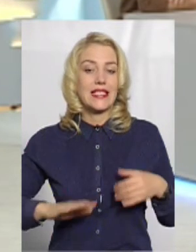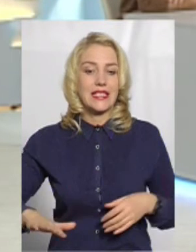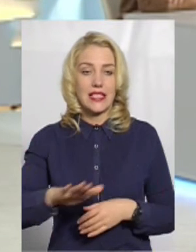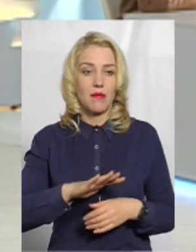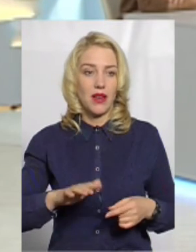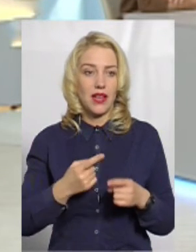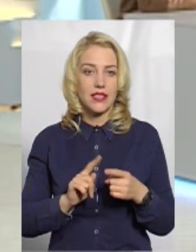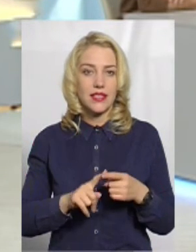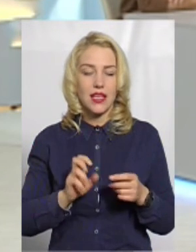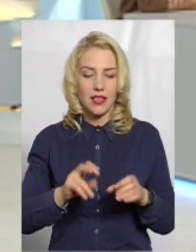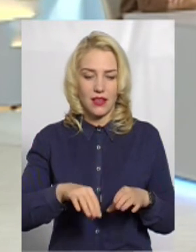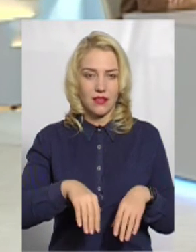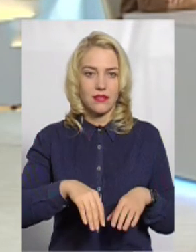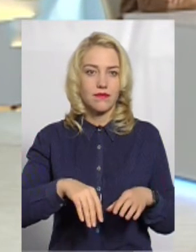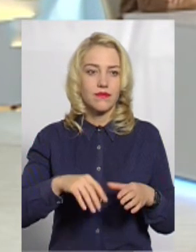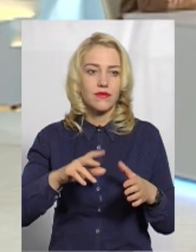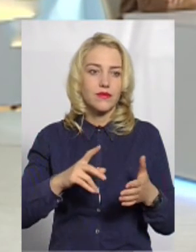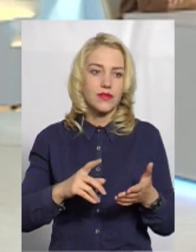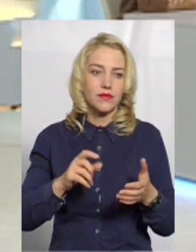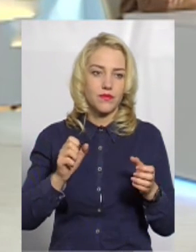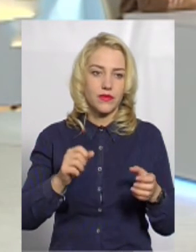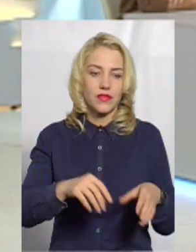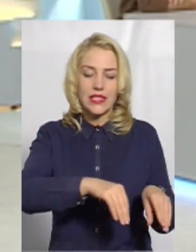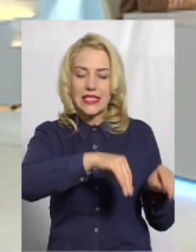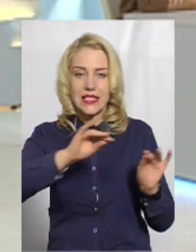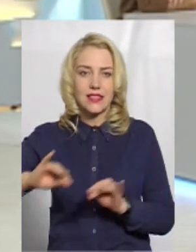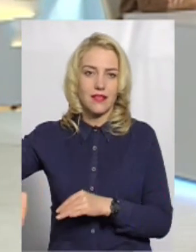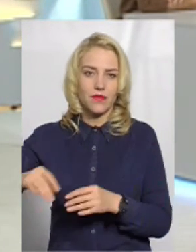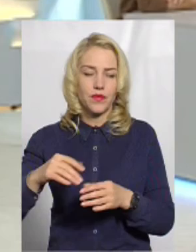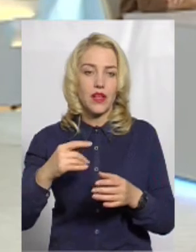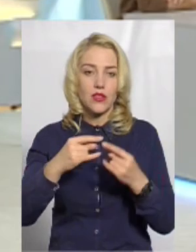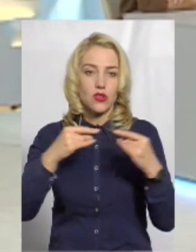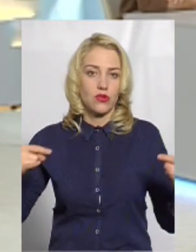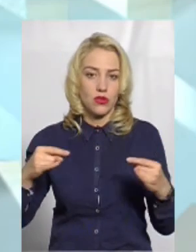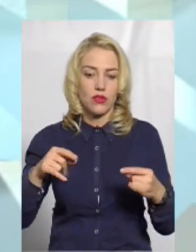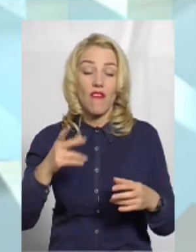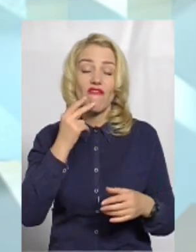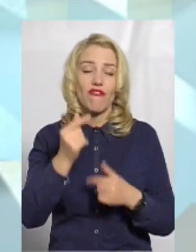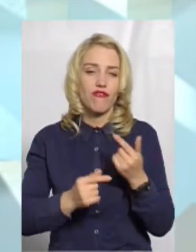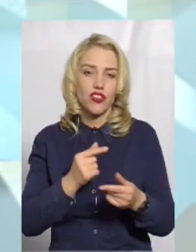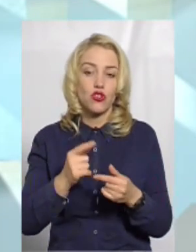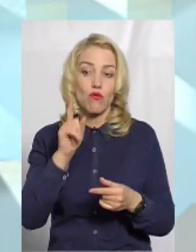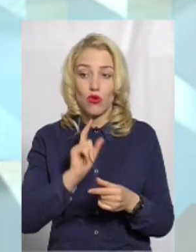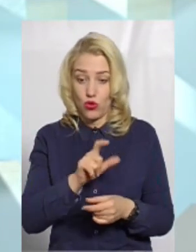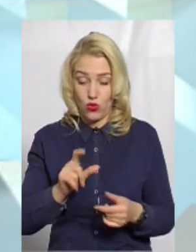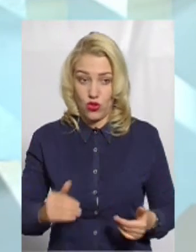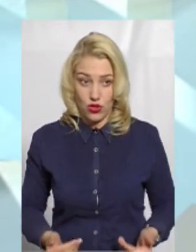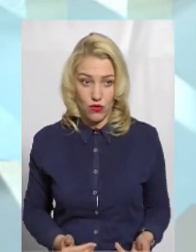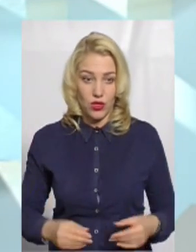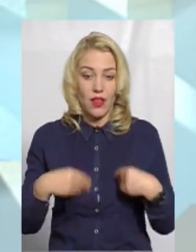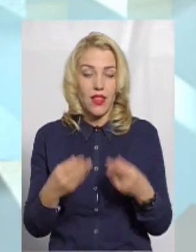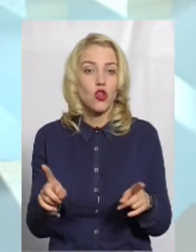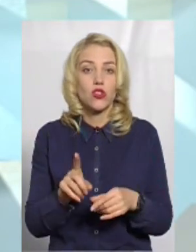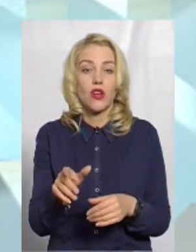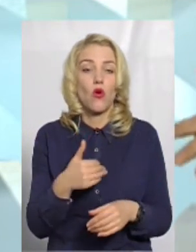скатерка, самобранка, яка вічно, поки живуть люди, дає людям те, що ти хочеш.